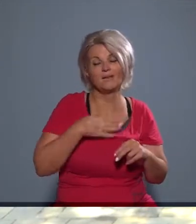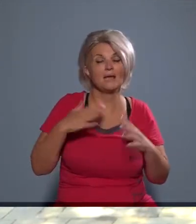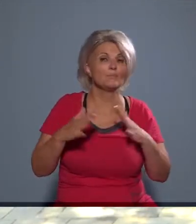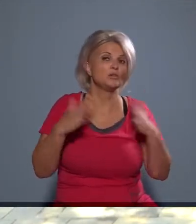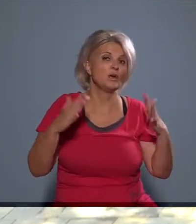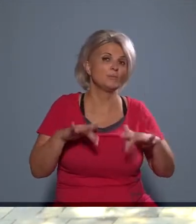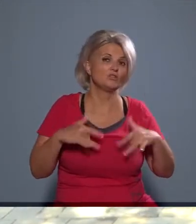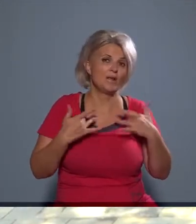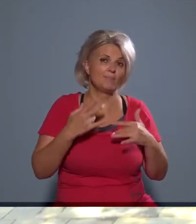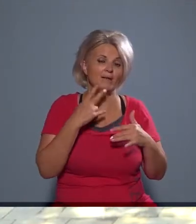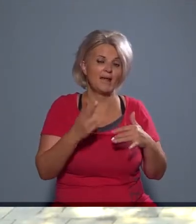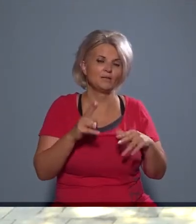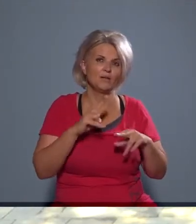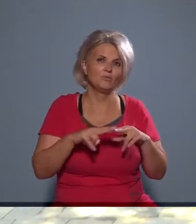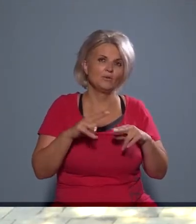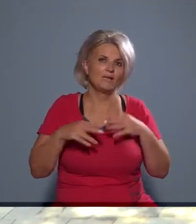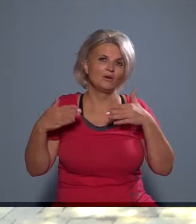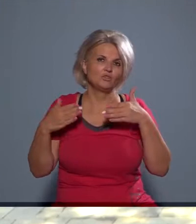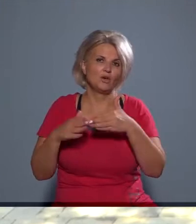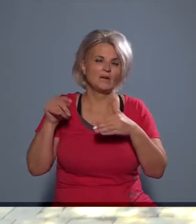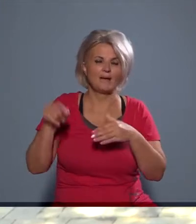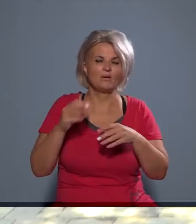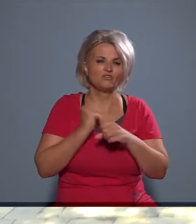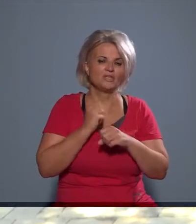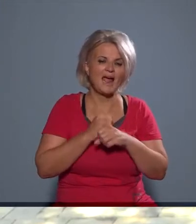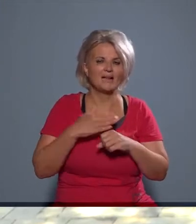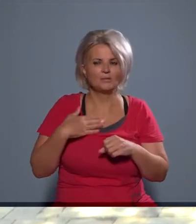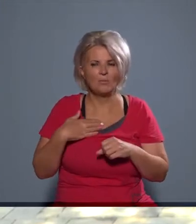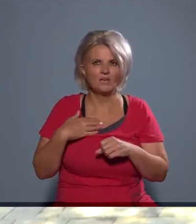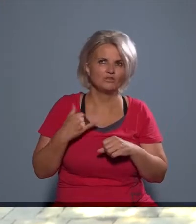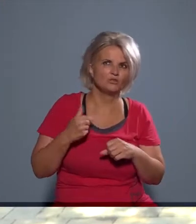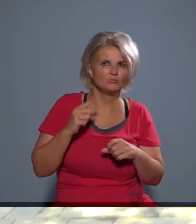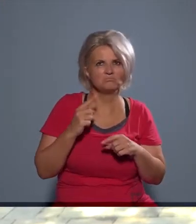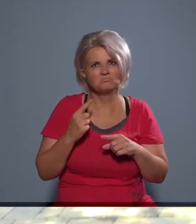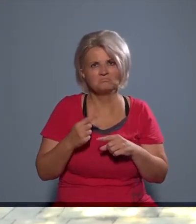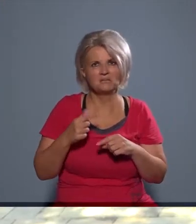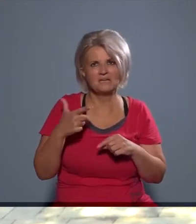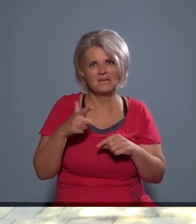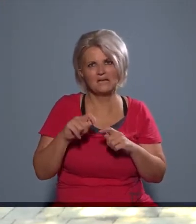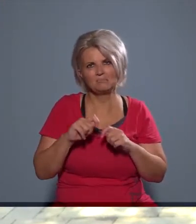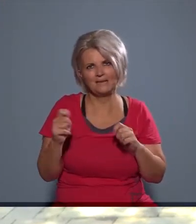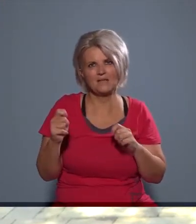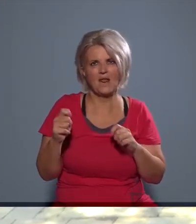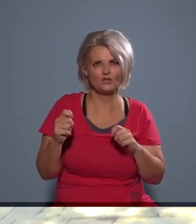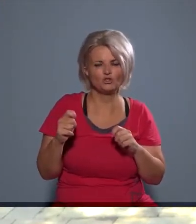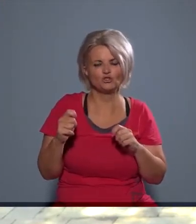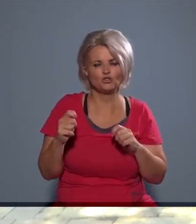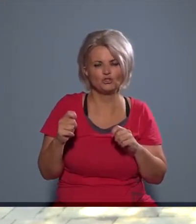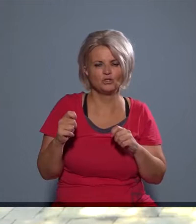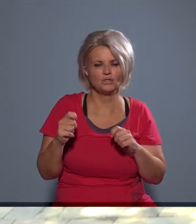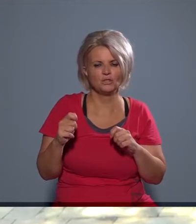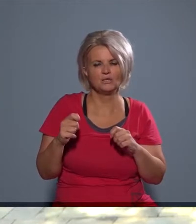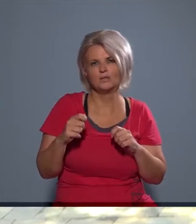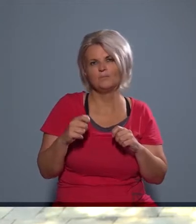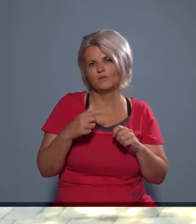óriási élmény volt látni, hogy én a műhelynek a sarkába csináltam a kis izélyemet, tehát ilyen két méteres, de az ott